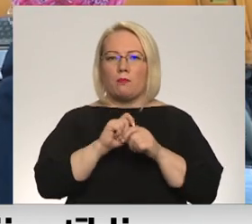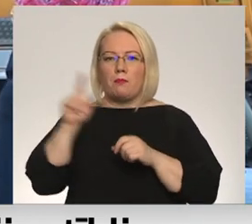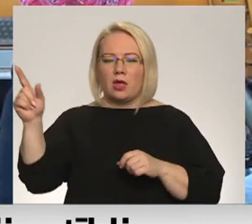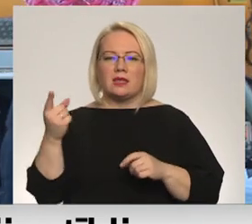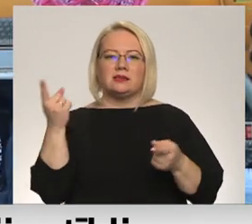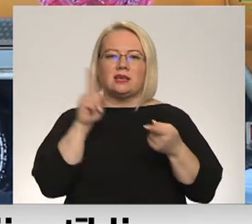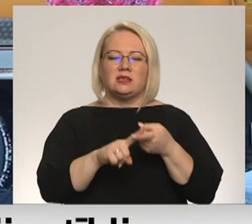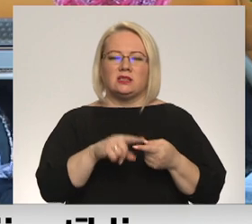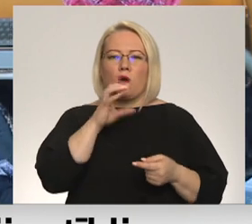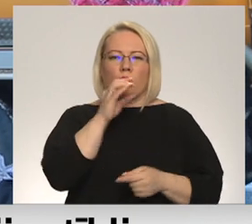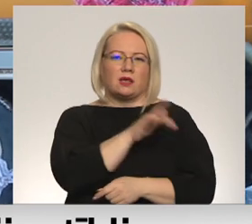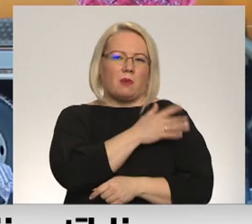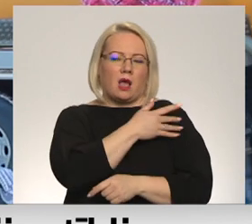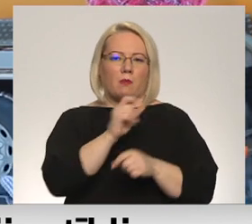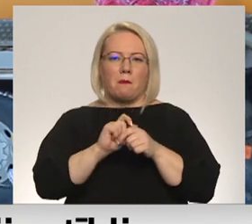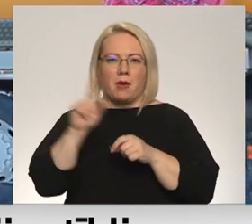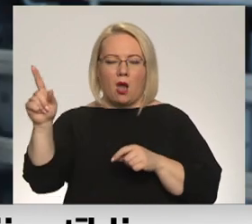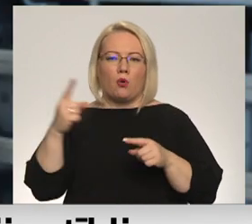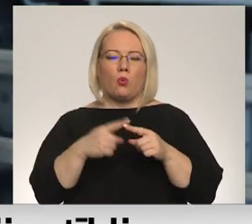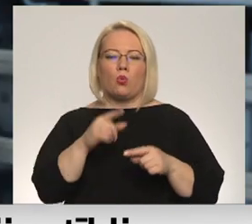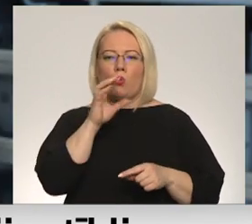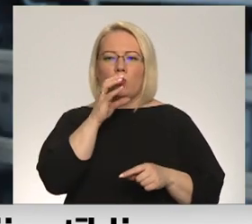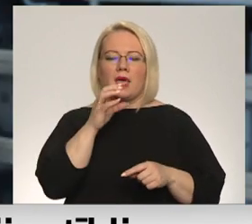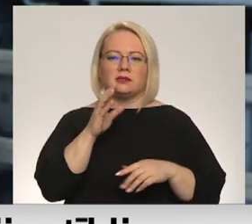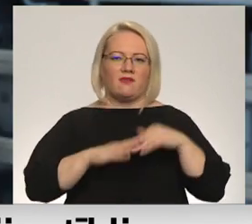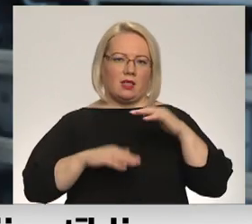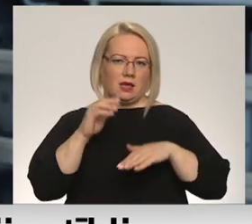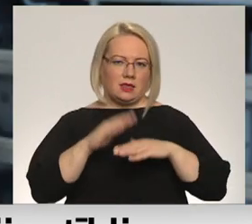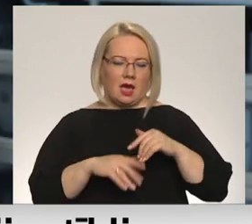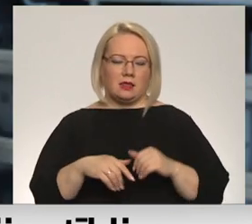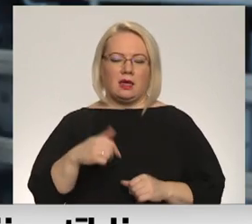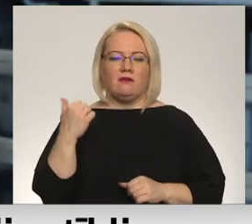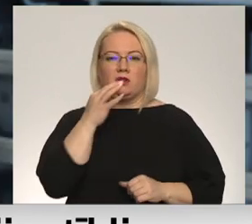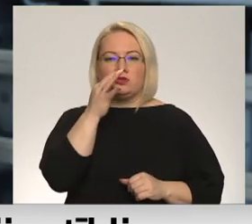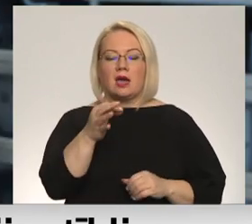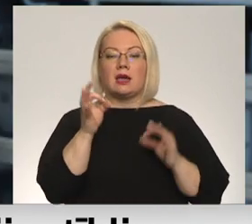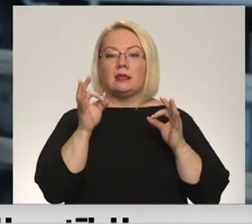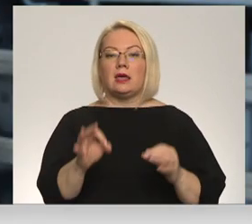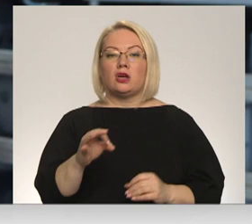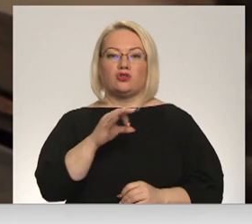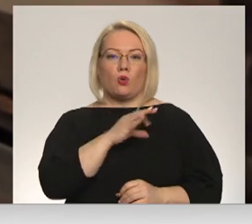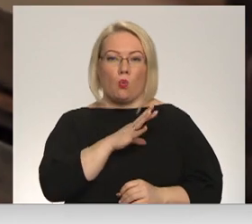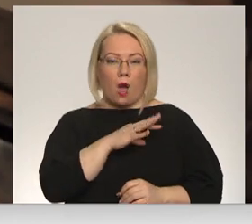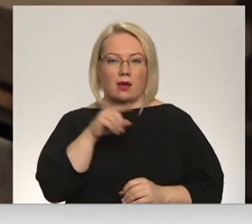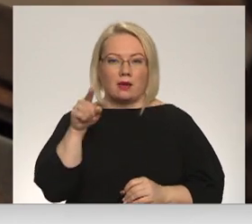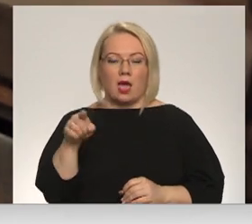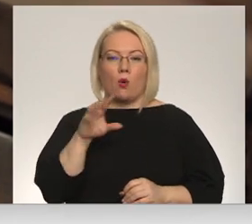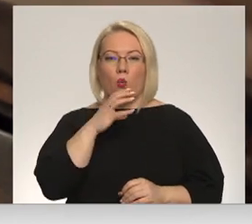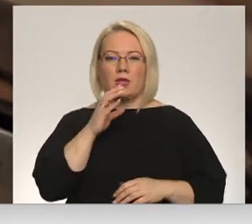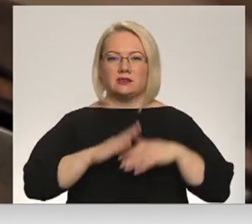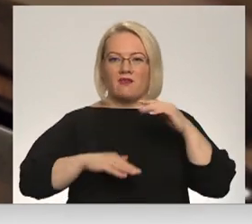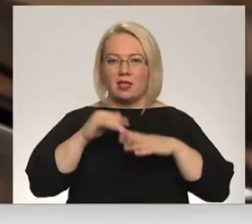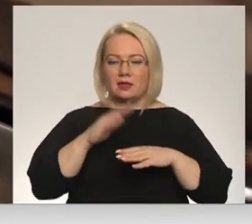pakalpojumu cenu pieaugumu, kā arī ūdens kvalitāti. Jo tieši ogrei, šī ūdens kvalitāte,